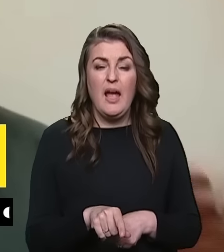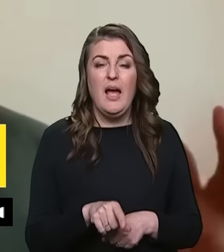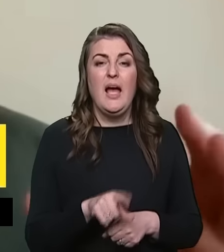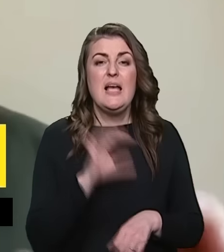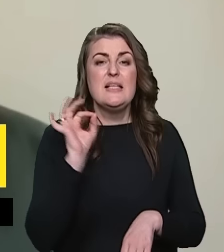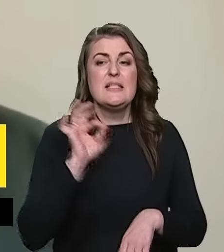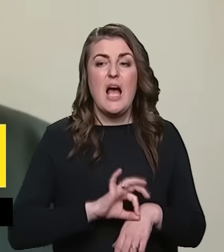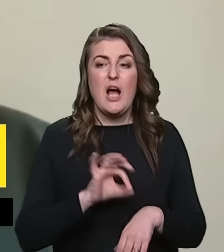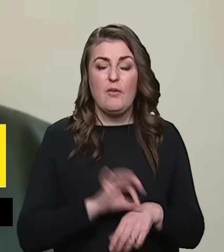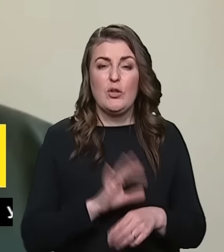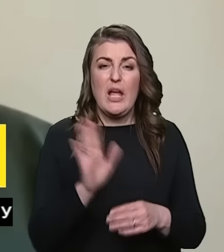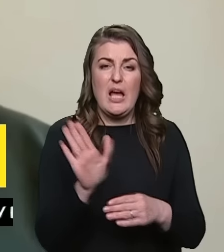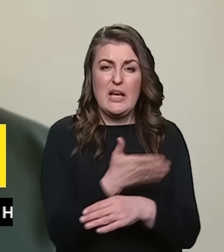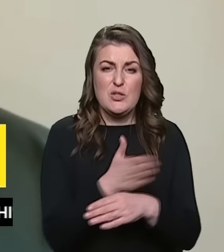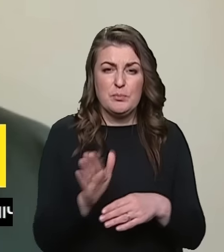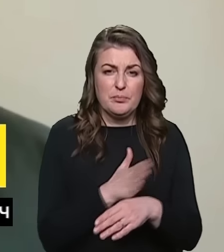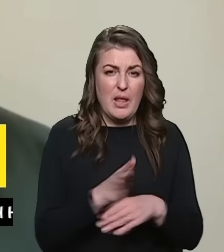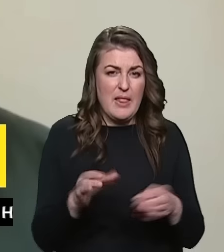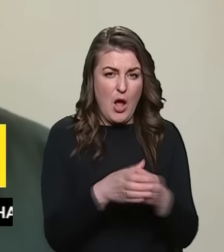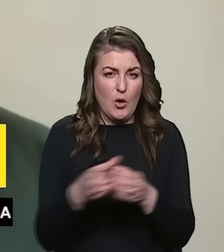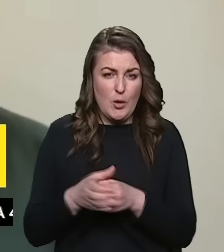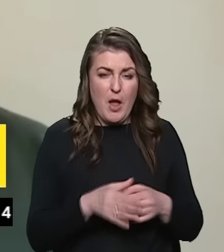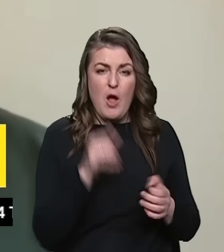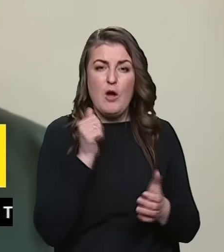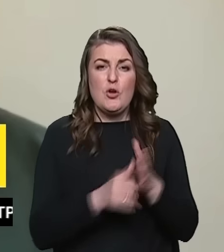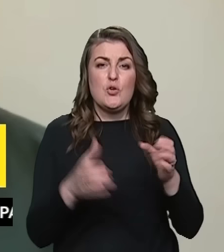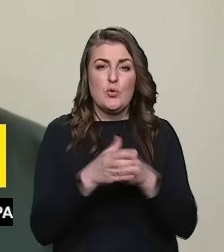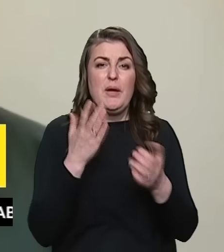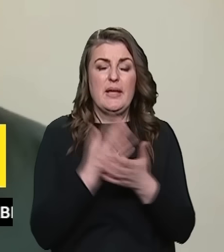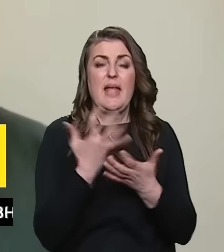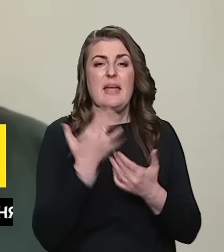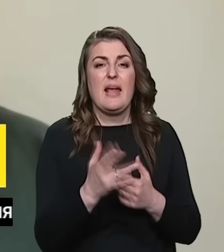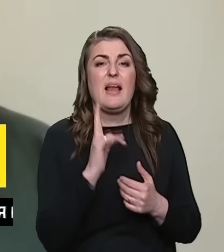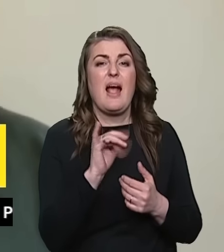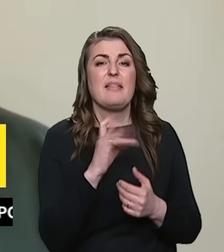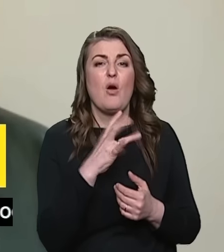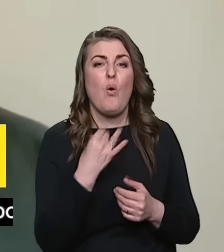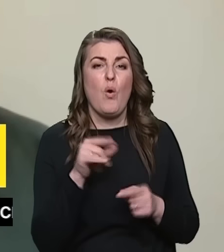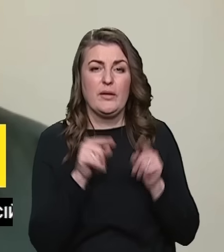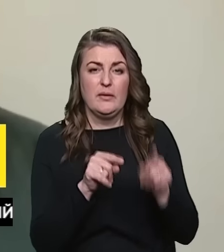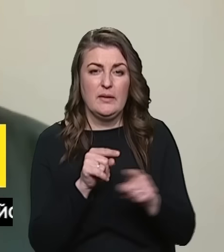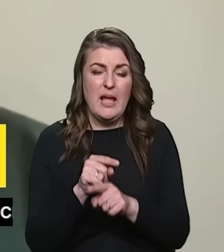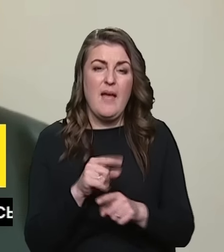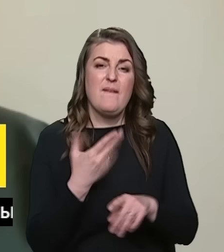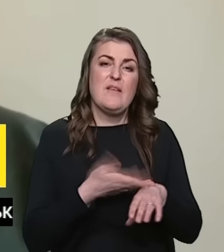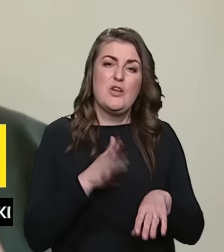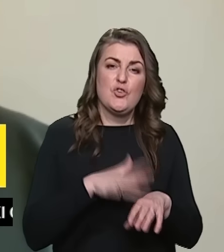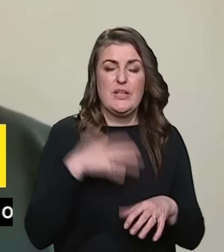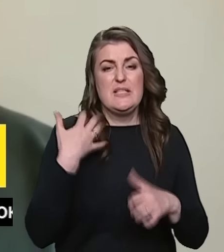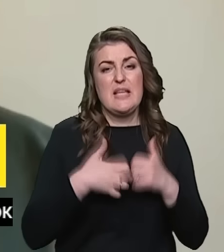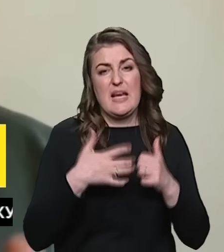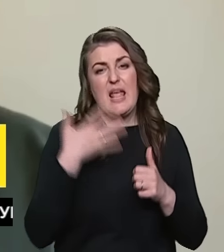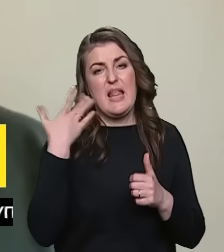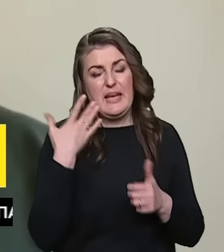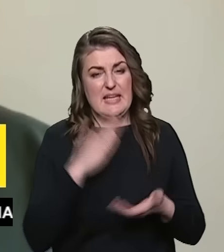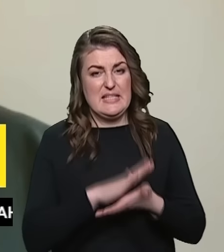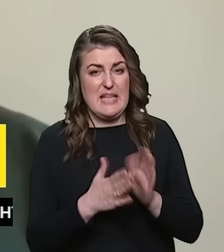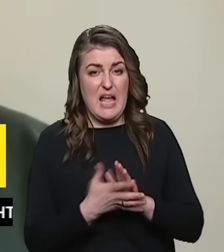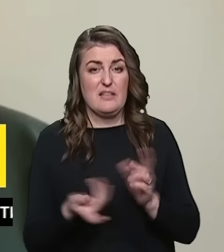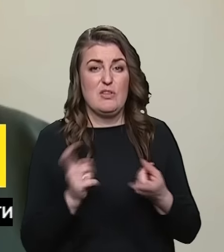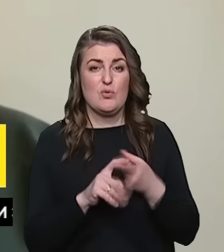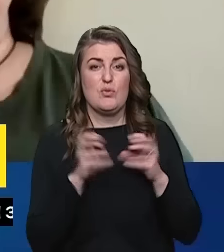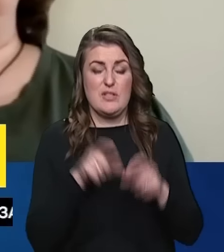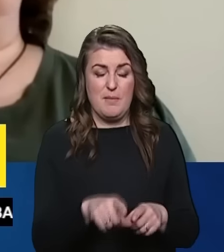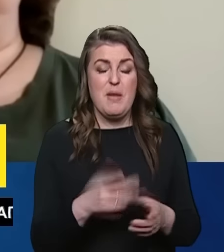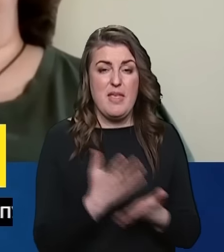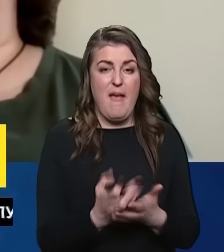Захворювання розбиті на групи. В кожній групі є декілька категорій. Зазвичай важкий, середній, легкий стан. І в зв'язку з